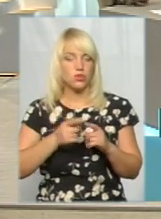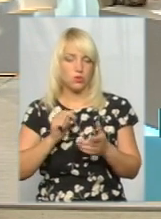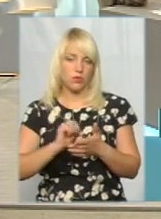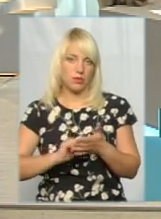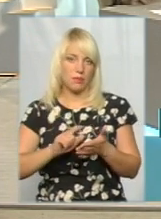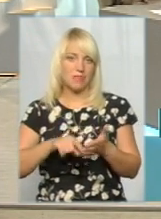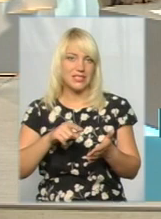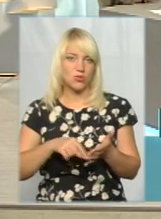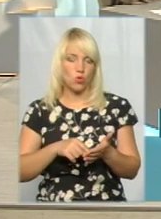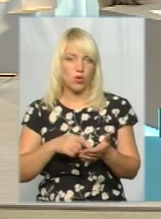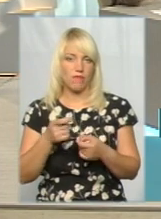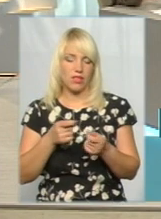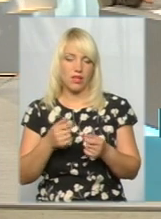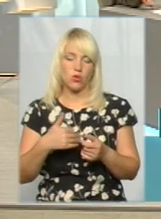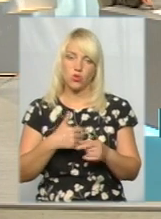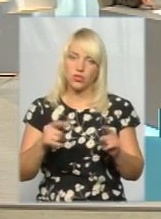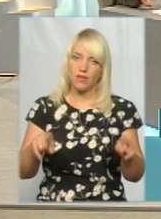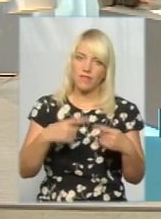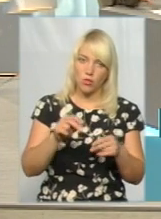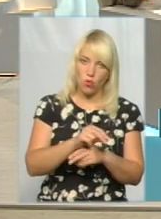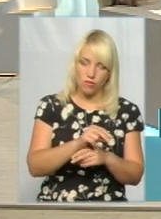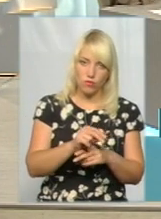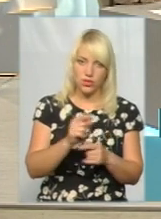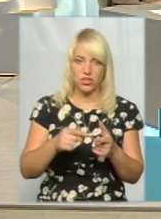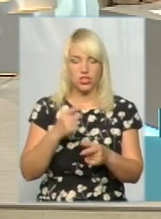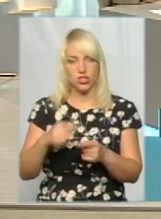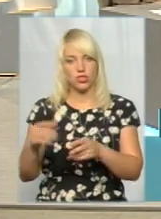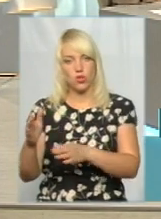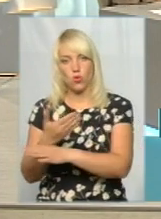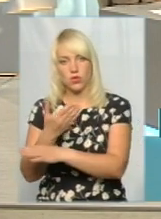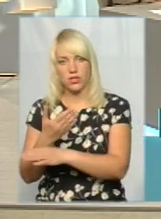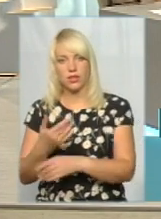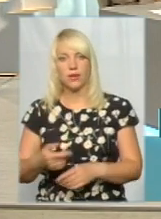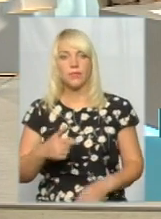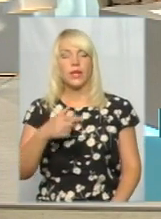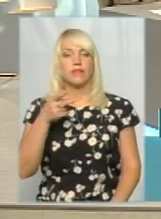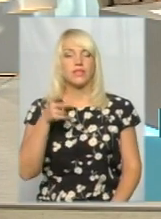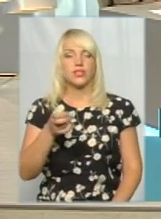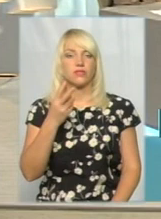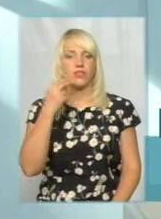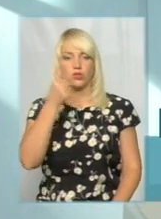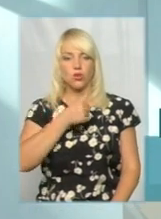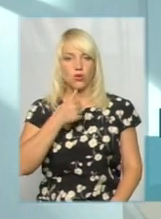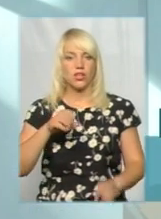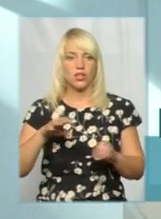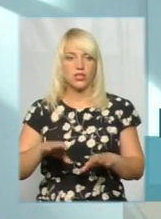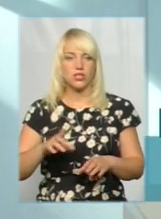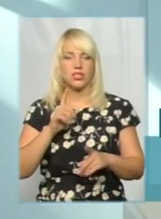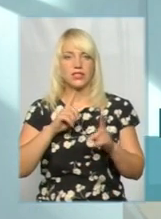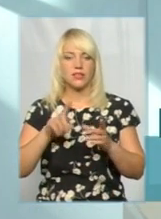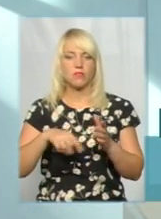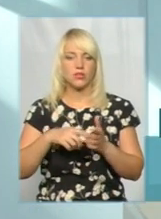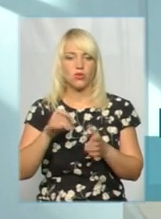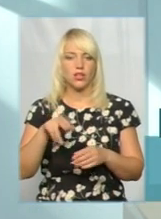влади, що ви хочете їх все ж таки відновлювати чи зносити? У 2012 році рішенням сесії міської ради були